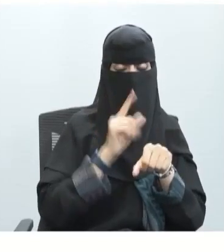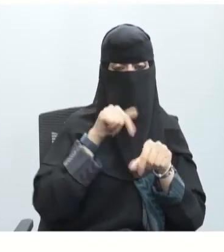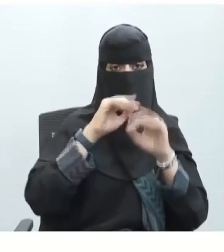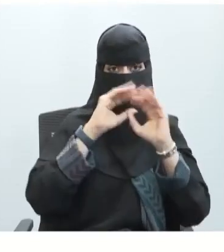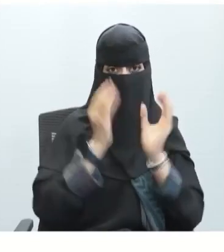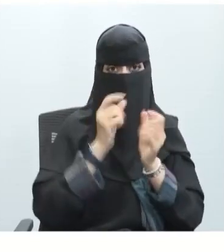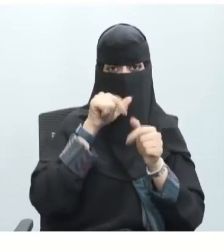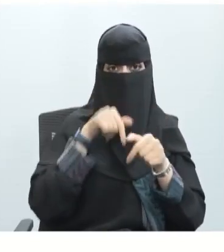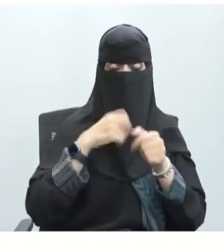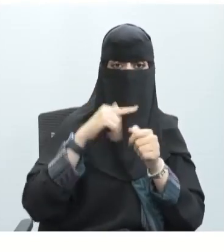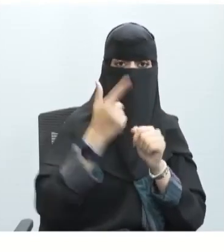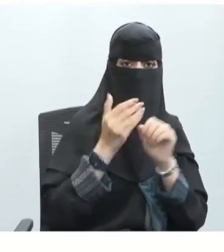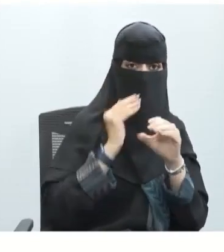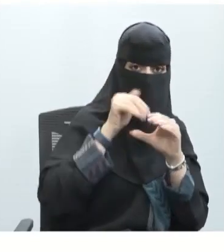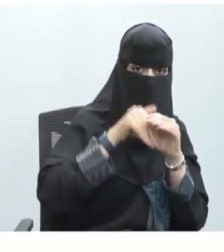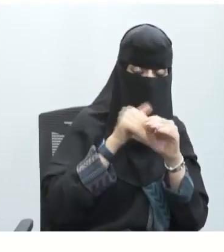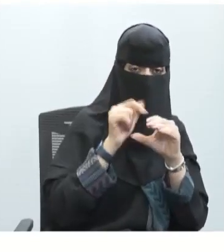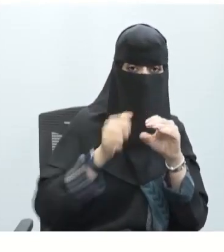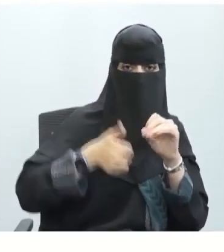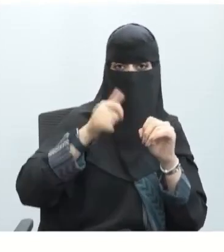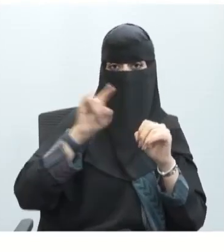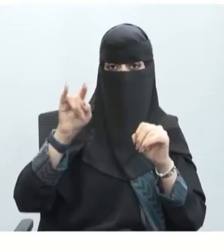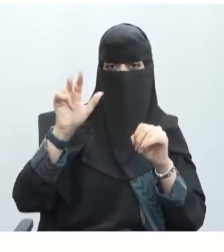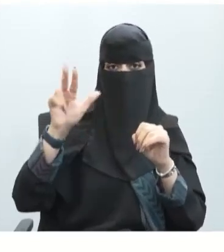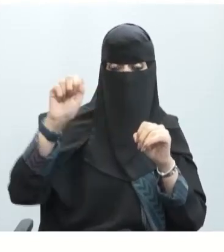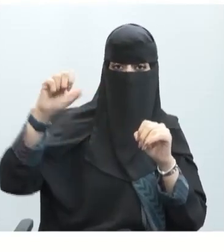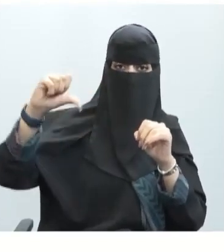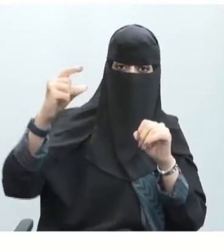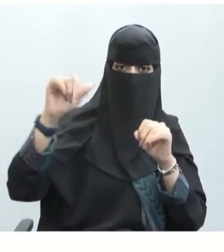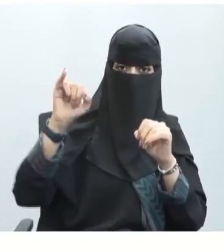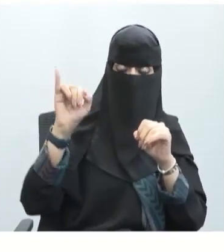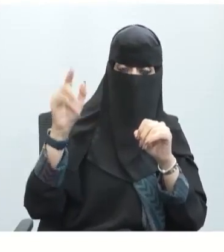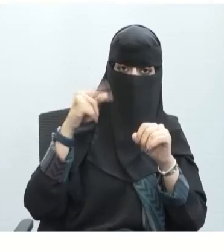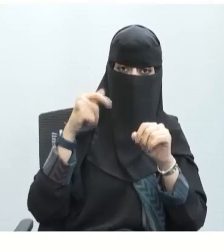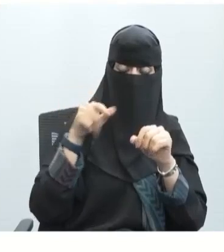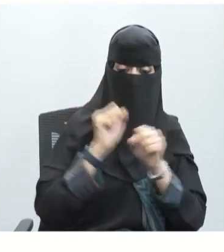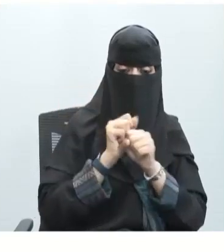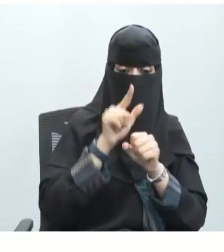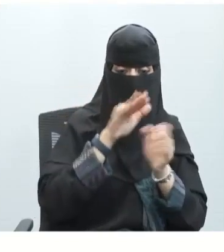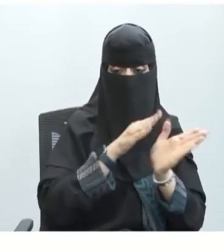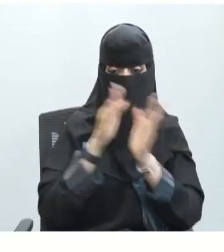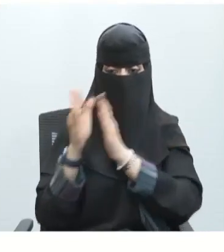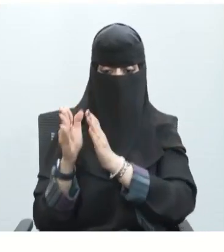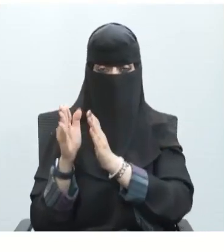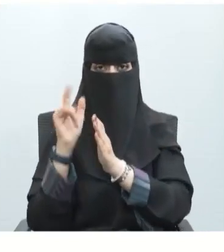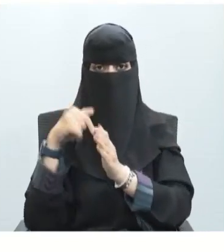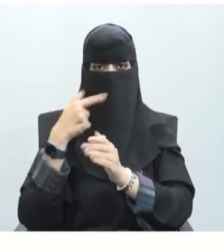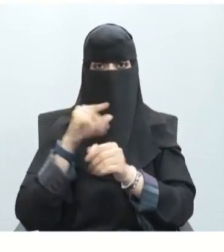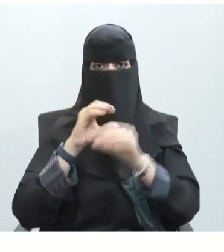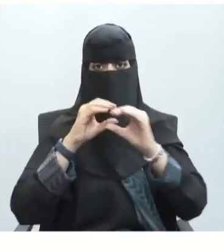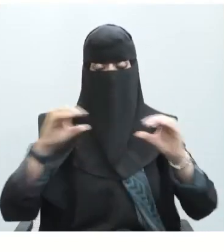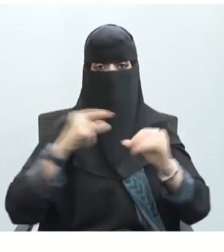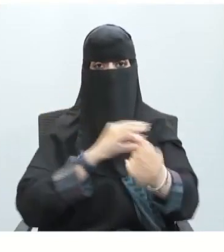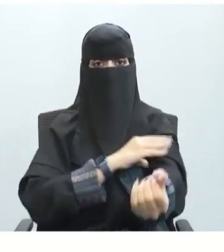الهيكلية مما ينتج عنه دخول أيونات الصوديوم للعضلات وهذا ما ينتج جهد الفعل الذي ينتقل بعد ذلك عبر الليف